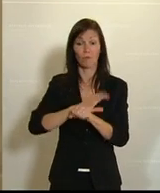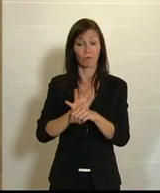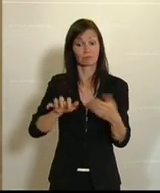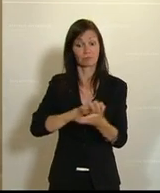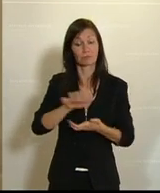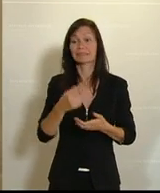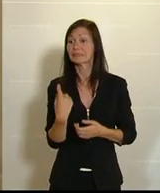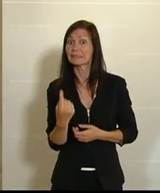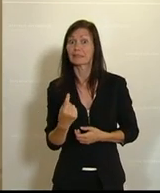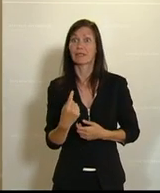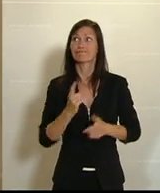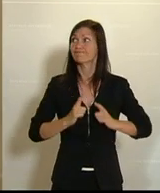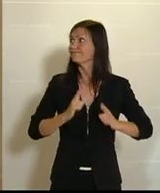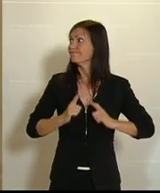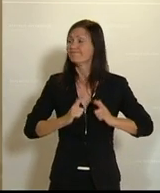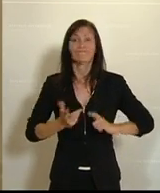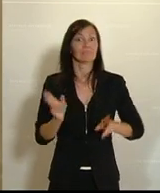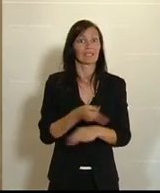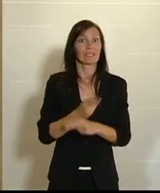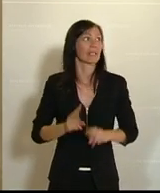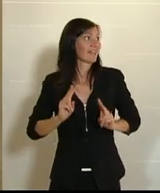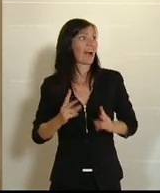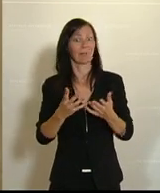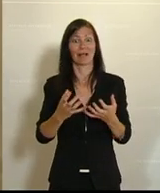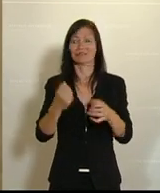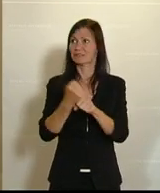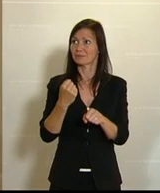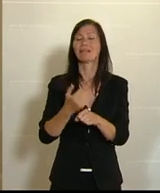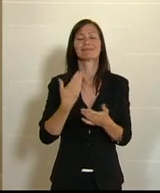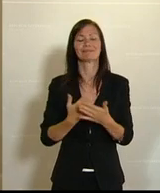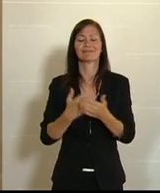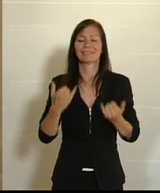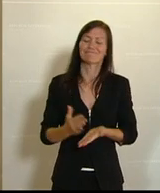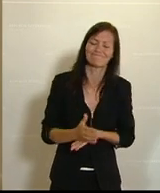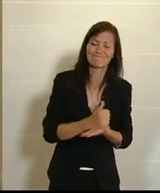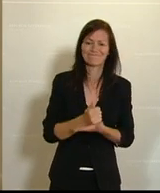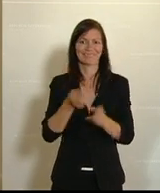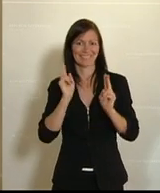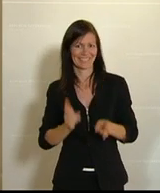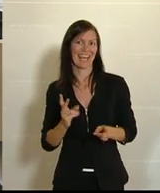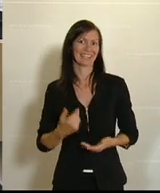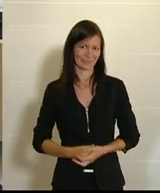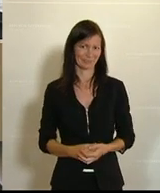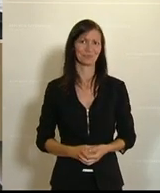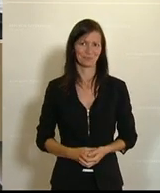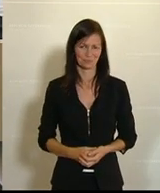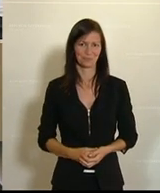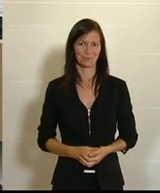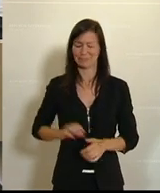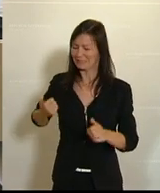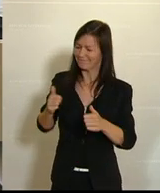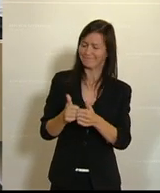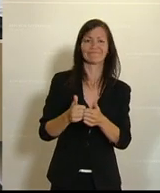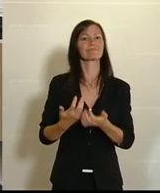leitgeprüft. Sie haben ja nicht richtig wirklich Praxiserfahrung machen können. Jetzt können Sie das auch hier diese Art und Weise nachholen.